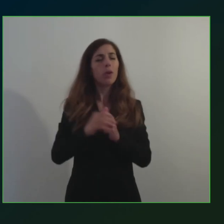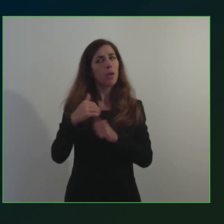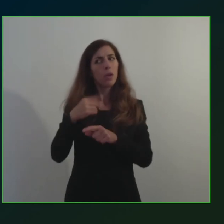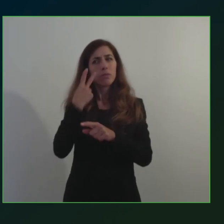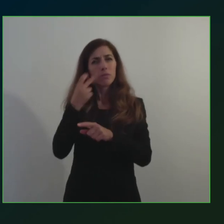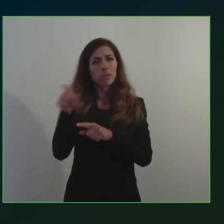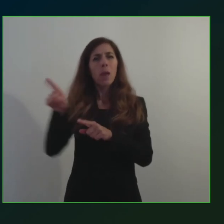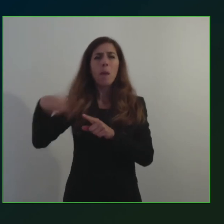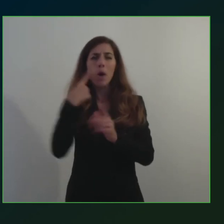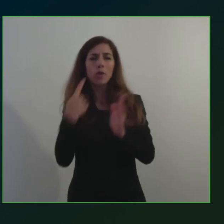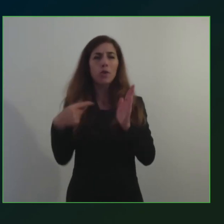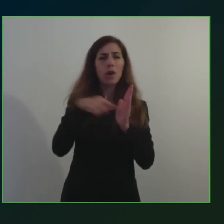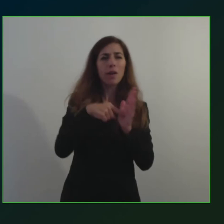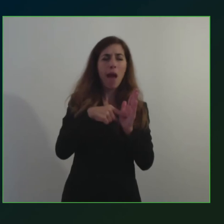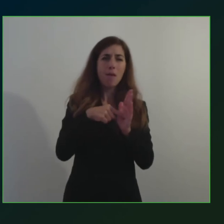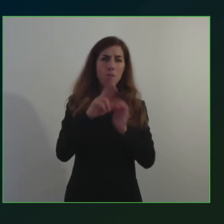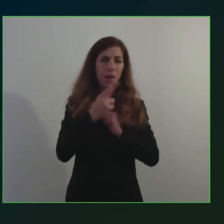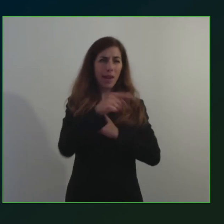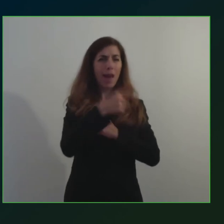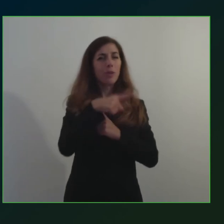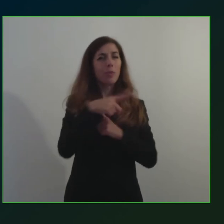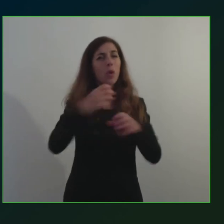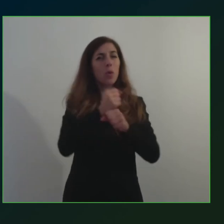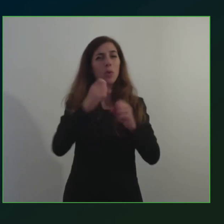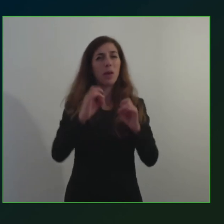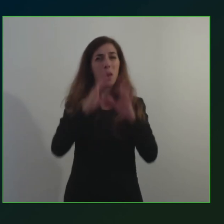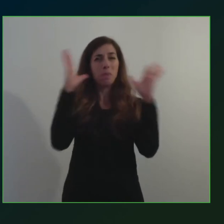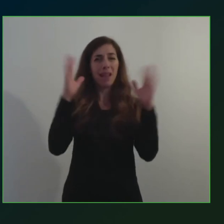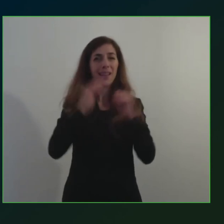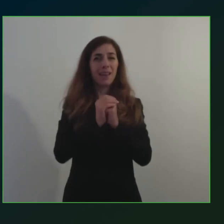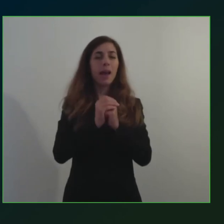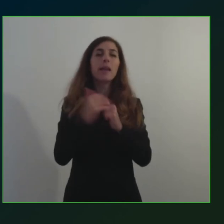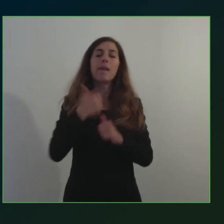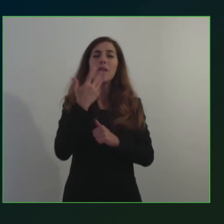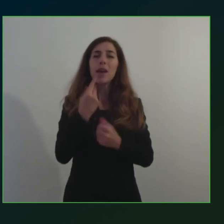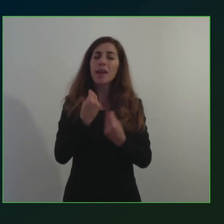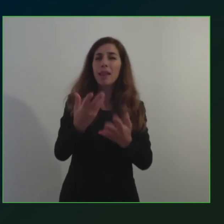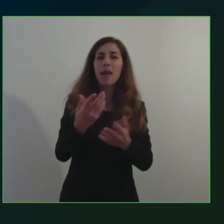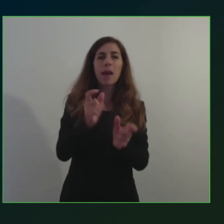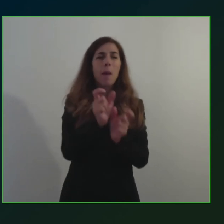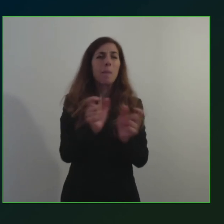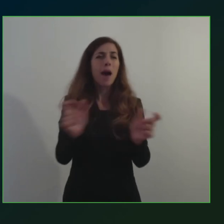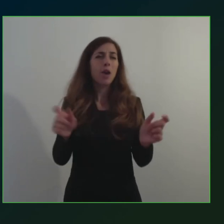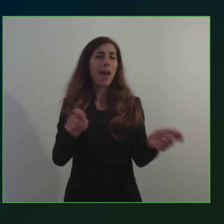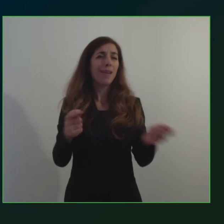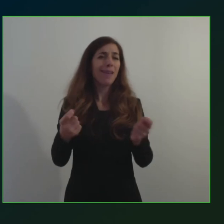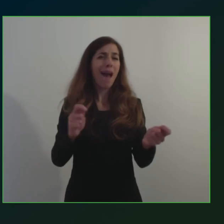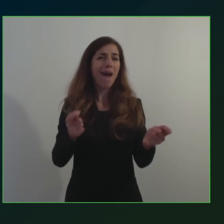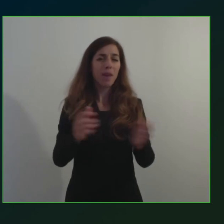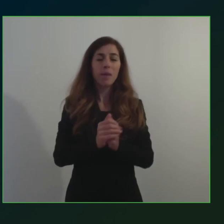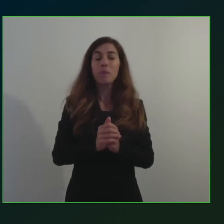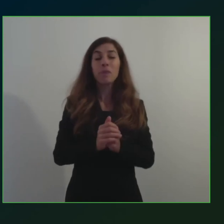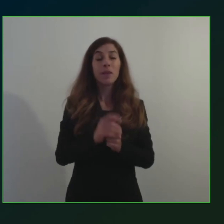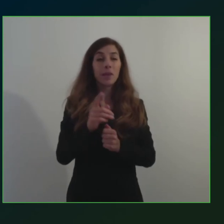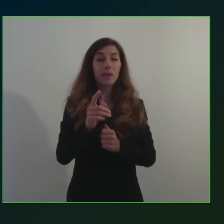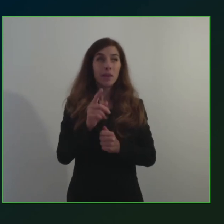per la conclusione di questa mattinata per dare un po' qualche parola chiave a me qualcuna è venuta in mente le condividiamo